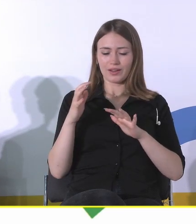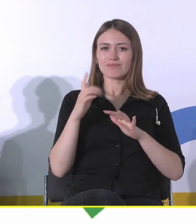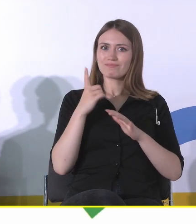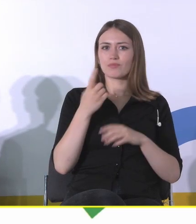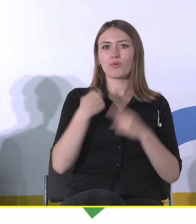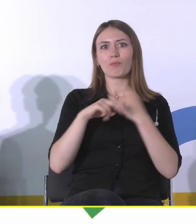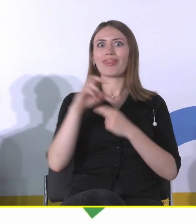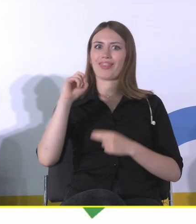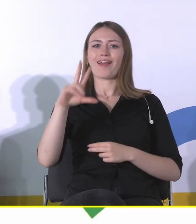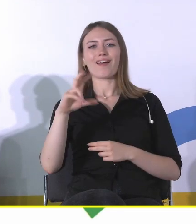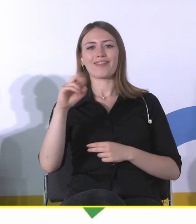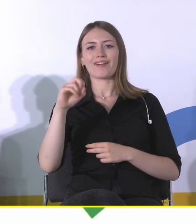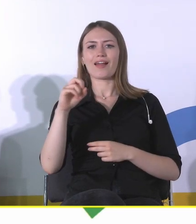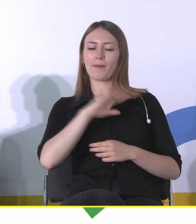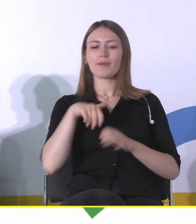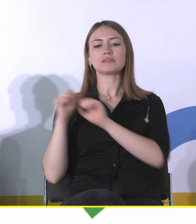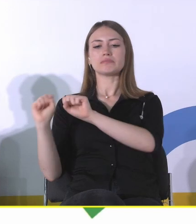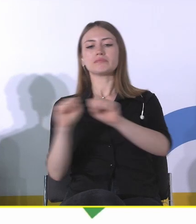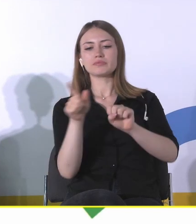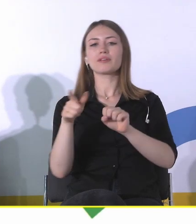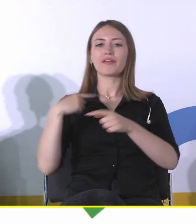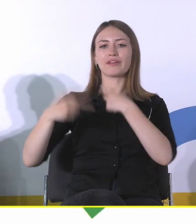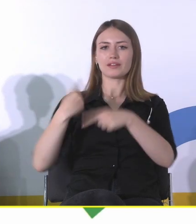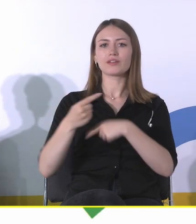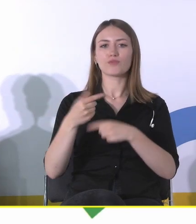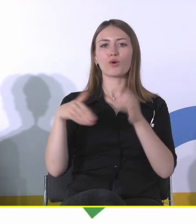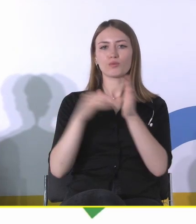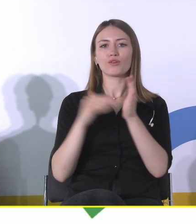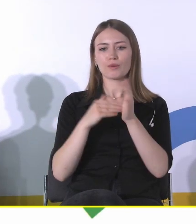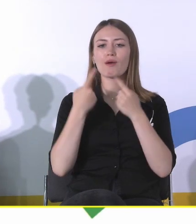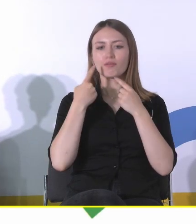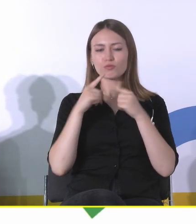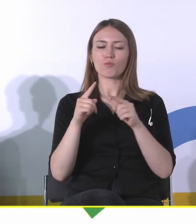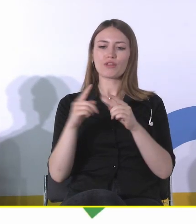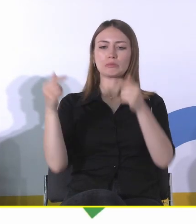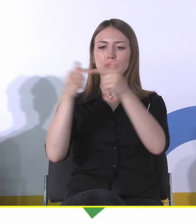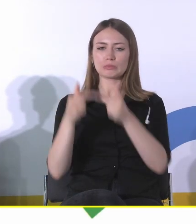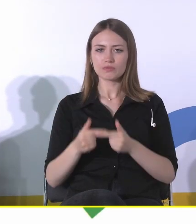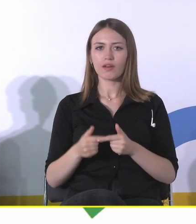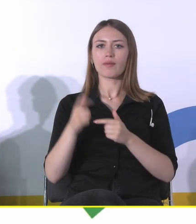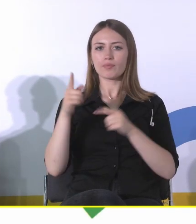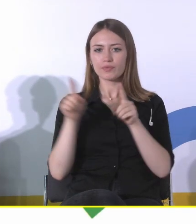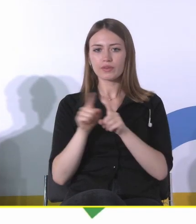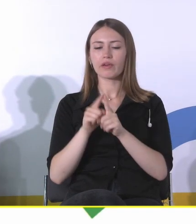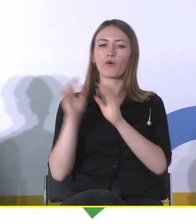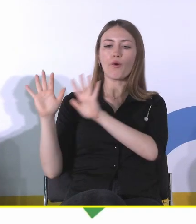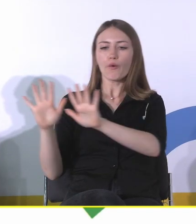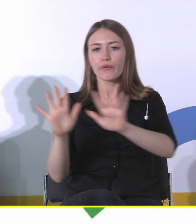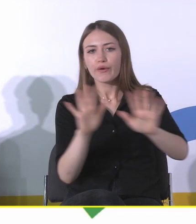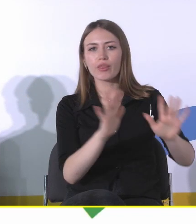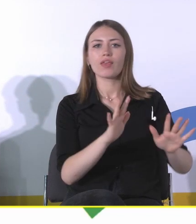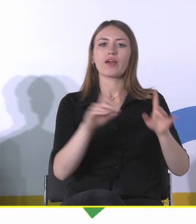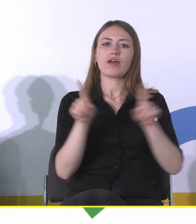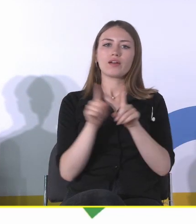tak, chronimy dziedzictwo, trzeba zapewnić odpowiednią rangę w budowaniu i programów ochrony i jakby w budowaniu całej